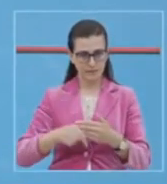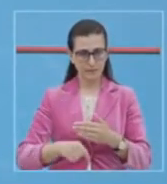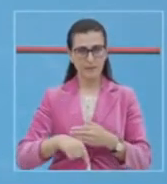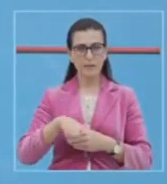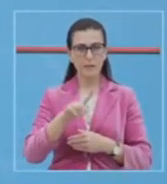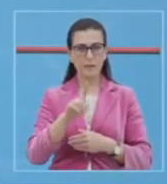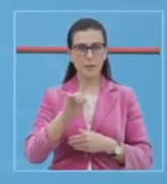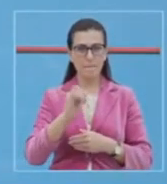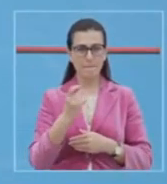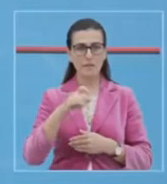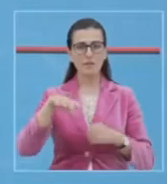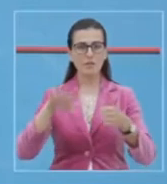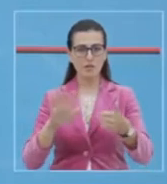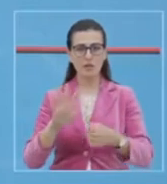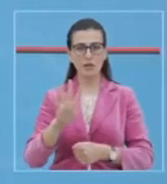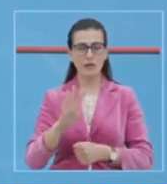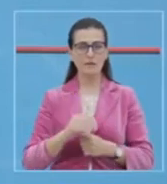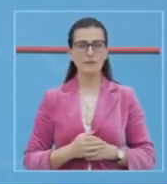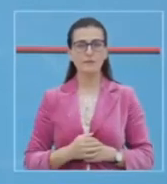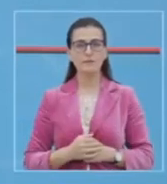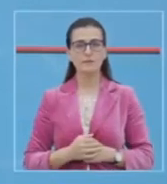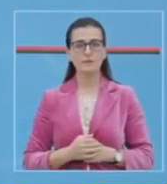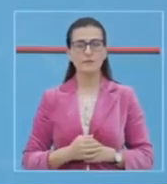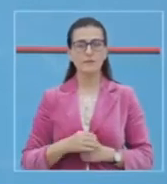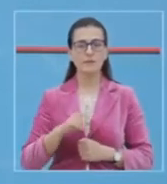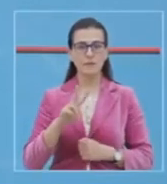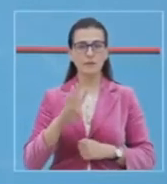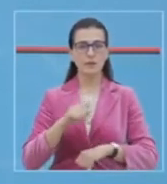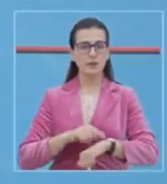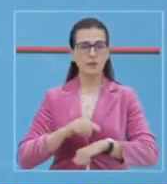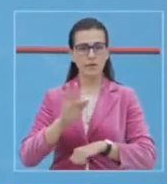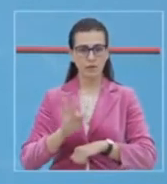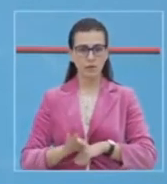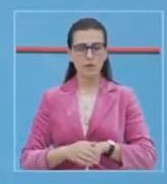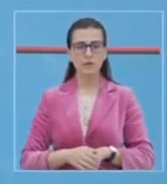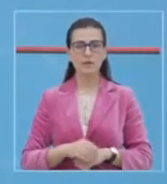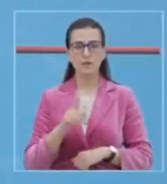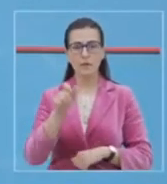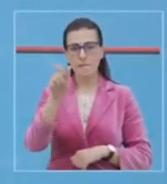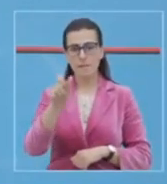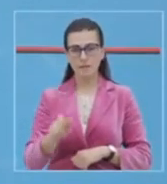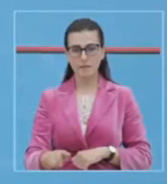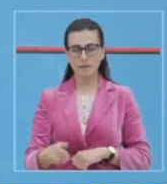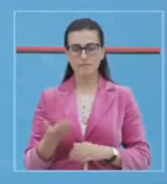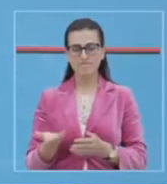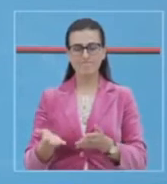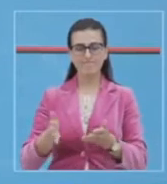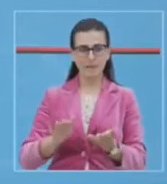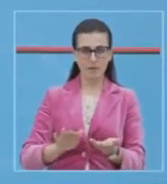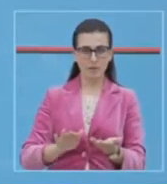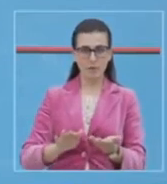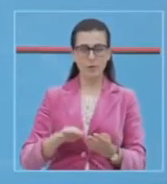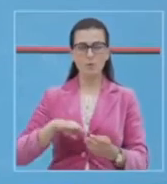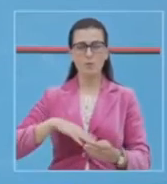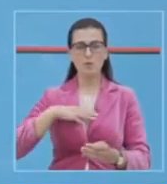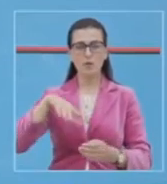epidemisë në 1064. Në 24 orve të fundit, kanë dëruar jet një pacientë